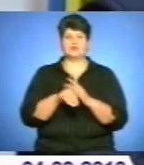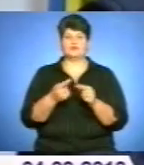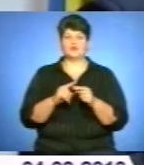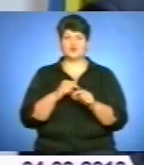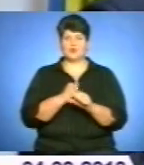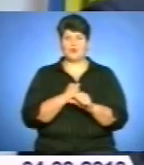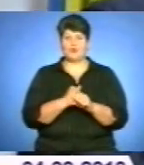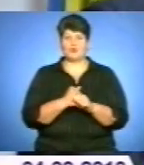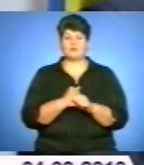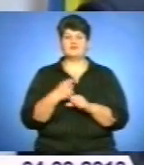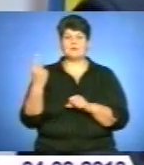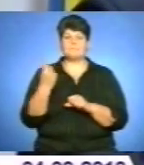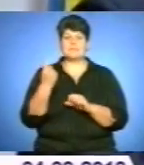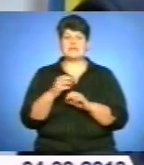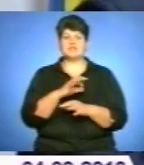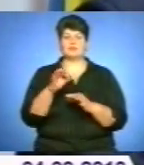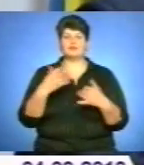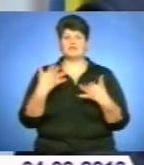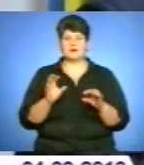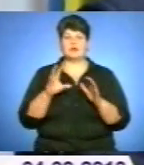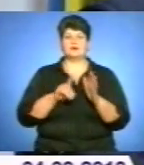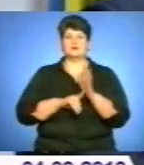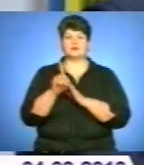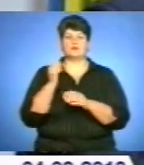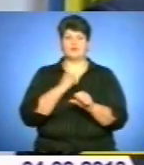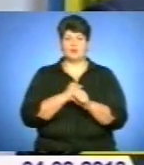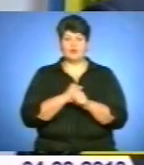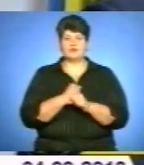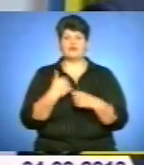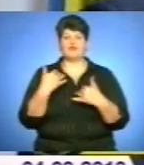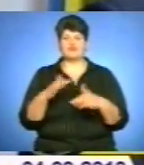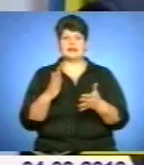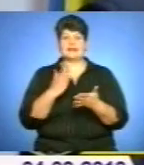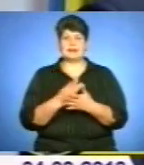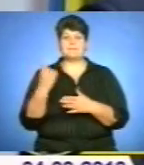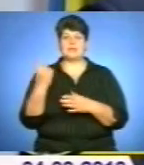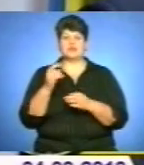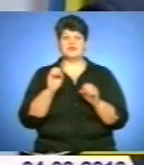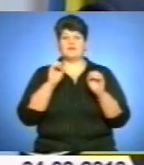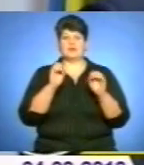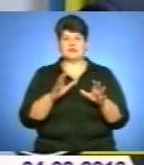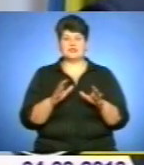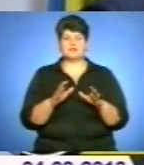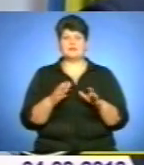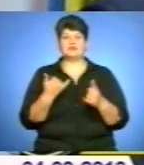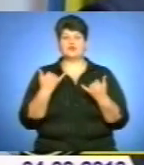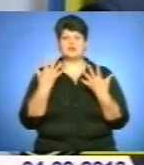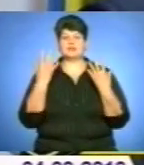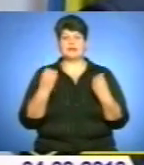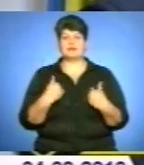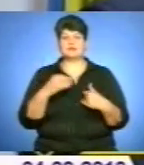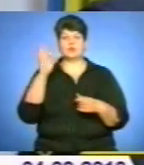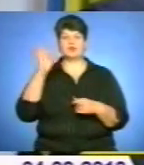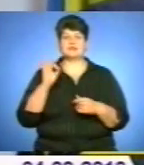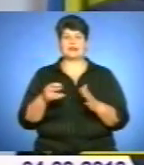Ми вже перші проєкти запустили в роботу, вже є перші видачі. І на сьогоднішній день у нас процесна